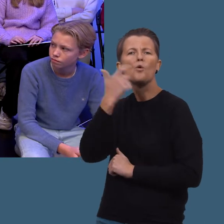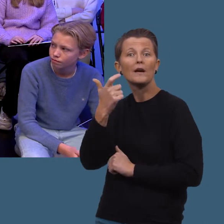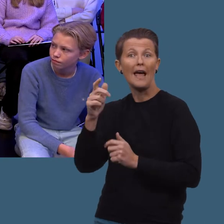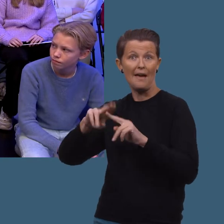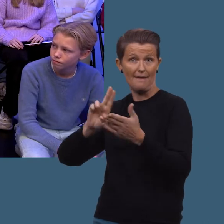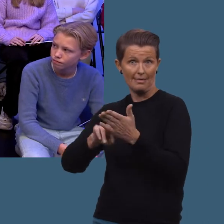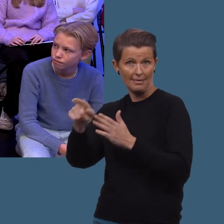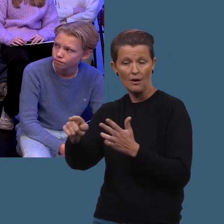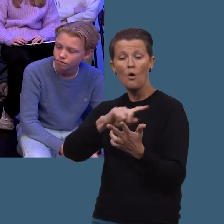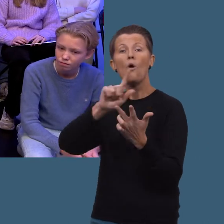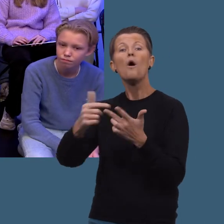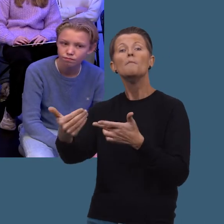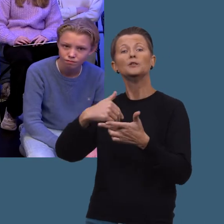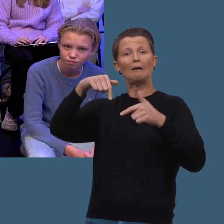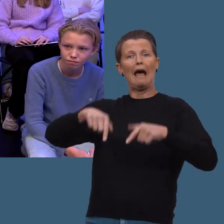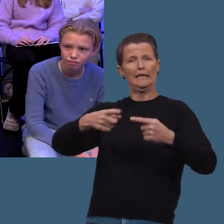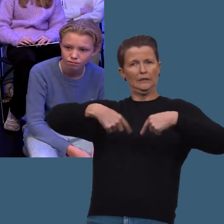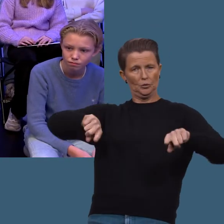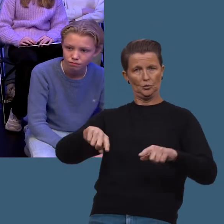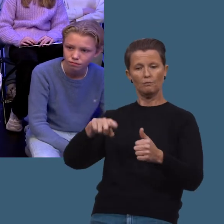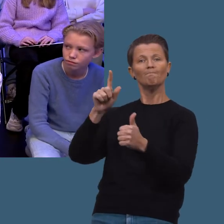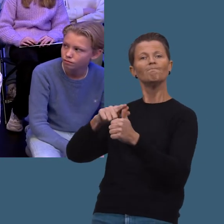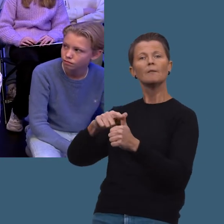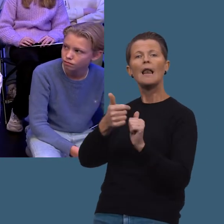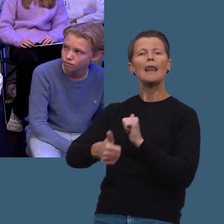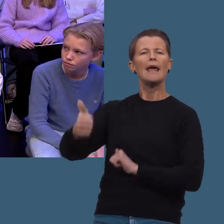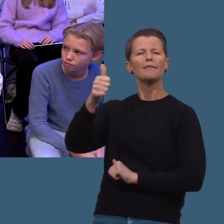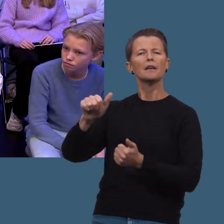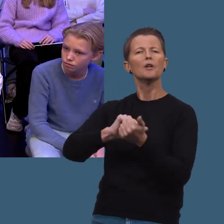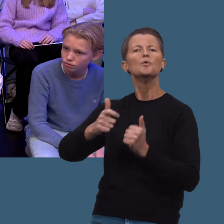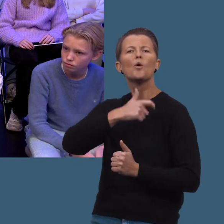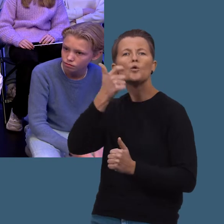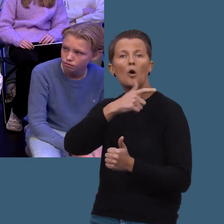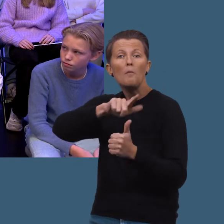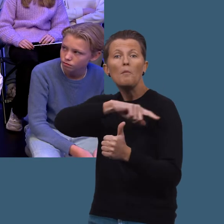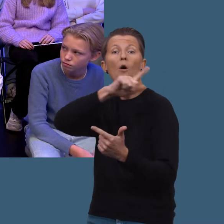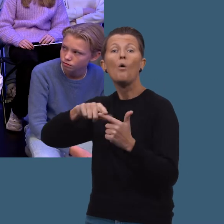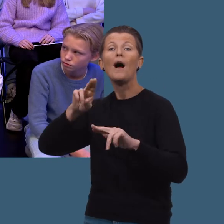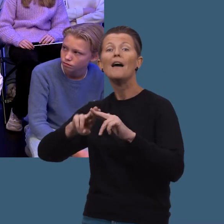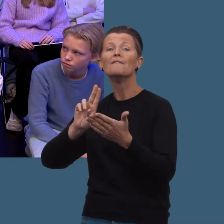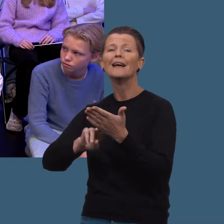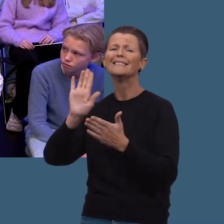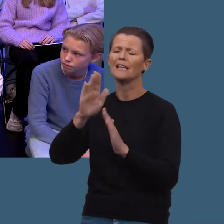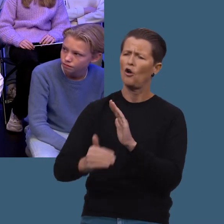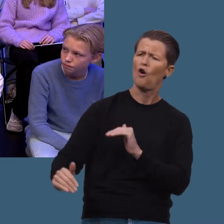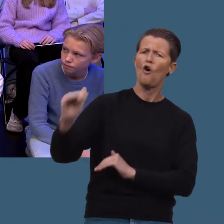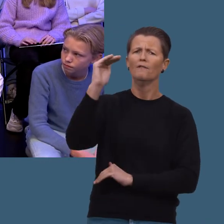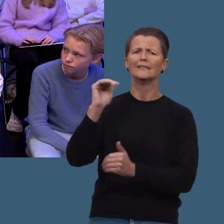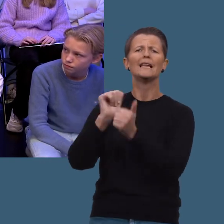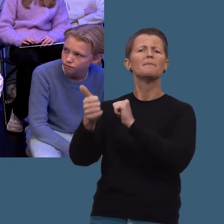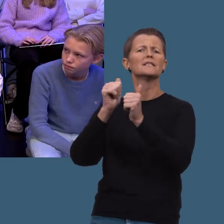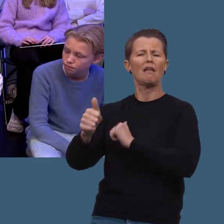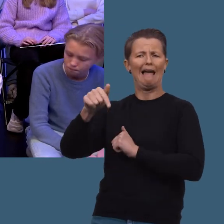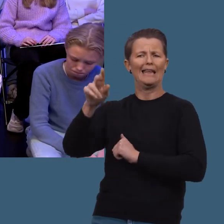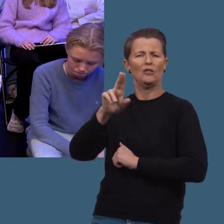unge i FN. Og så får vi besøk her i studio av lederen i Natur og Ungdom og FNs øverste